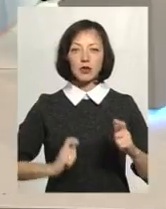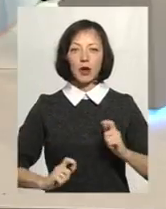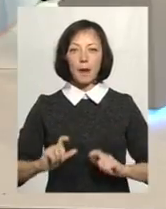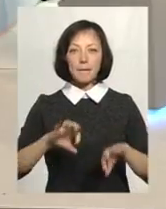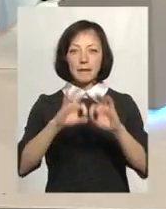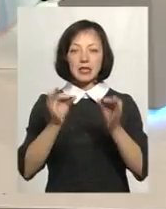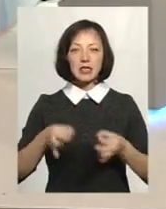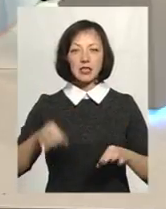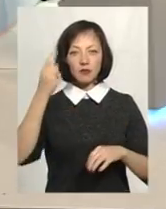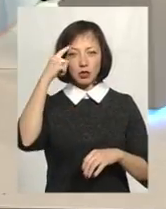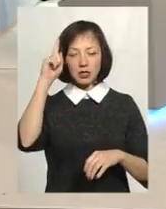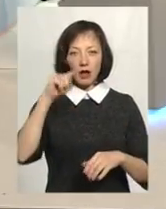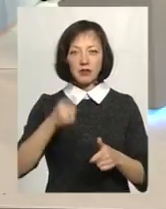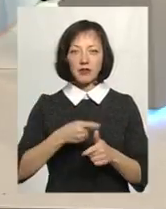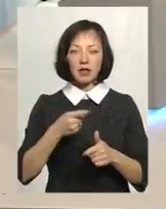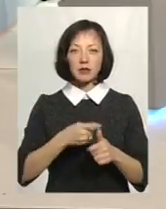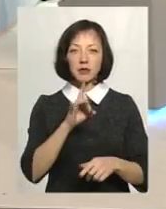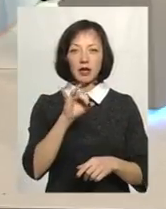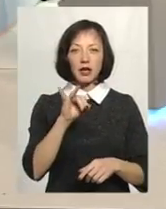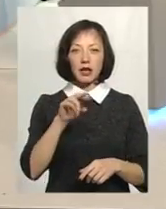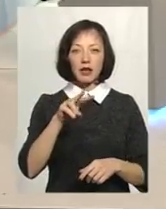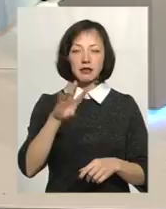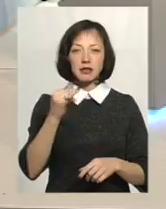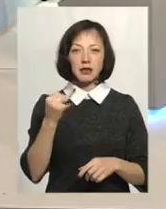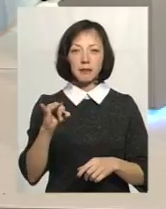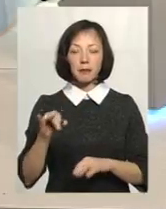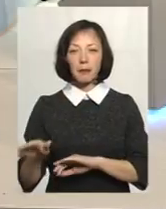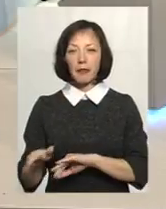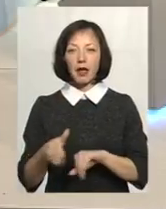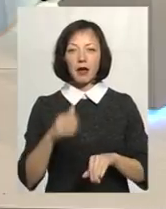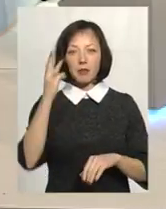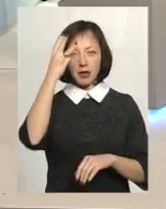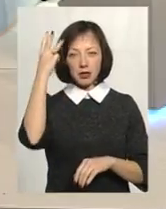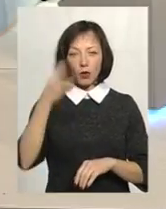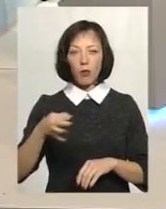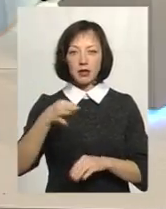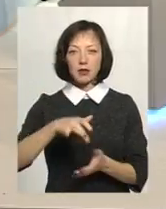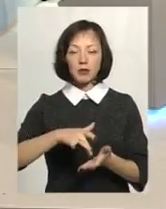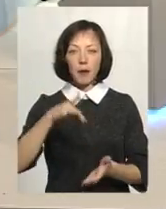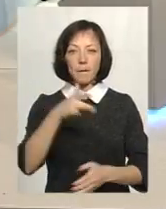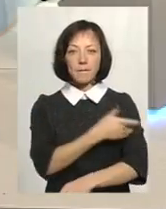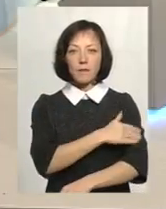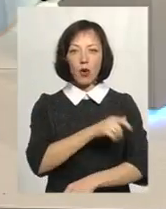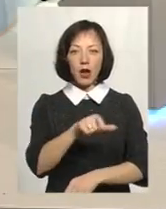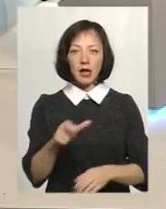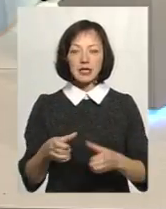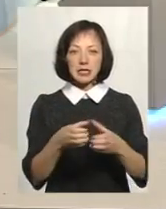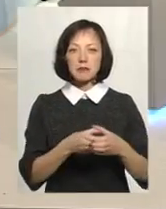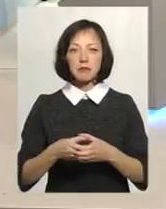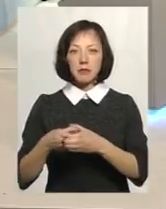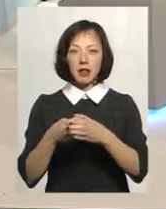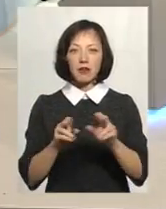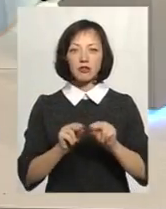мистецтвознавства імені Рильського, Хмельницький обласний осередок поляків, Спілка вчителів-полоністів